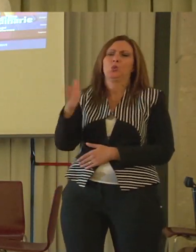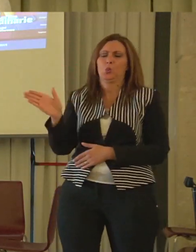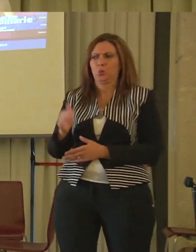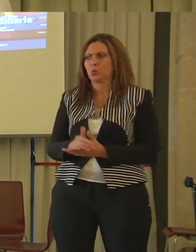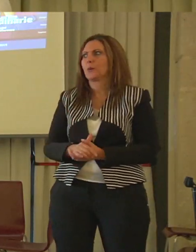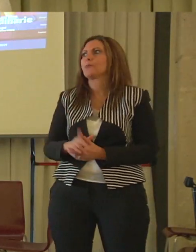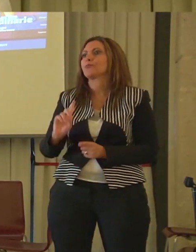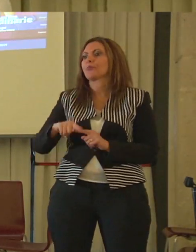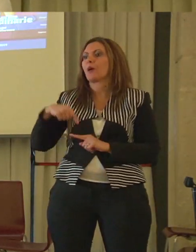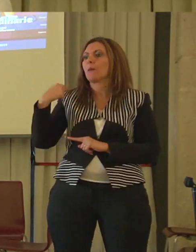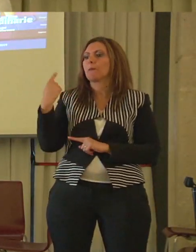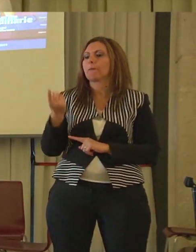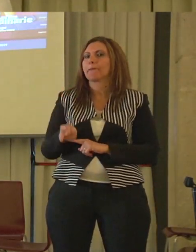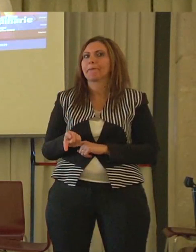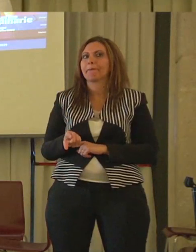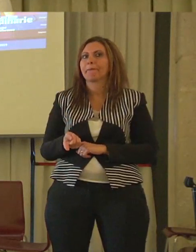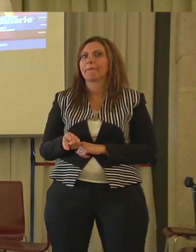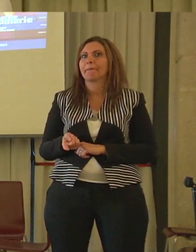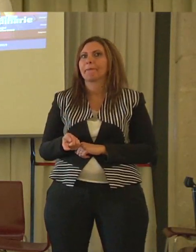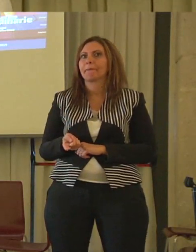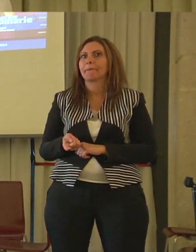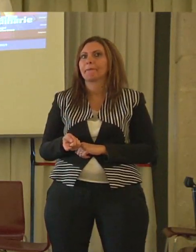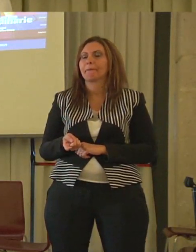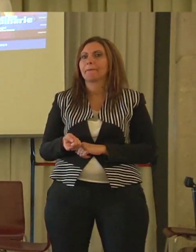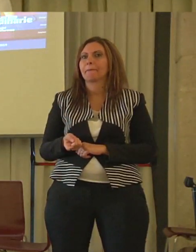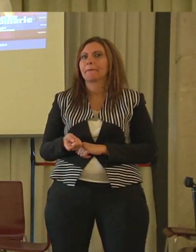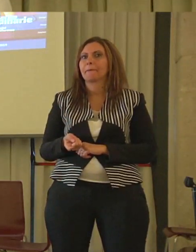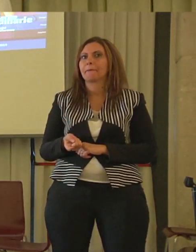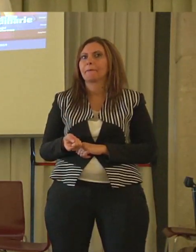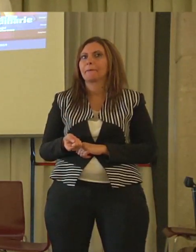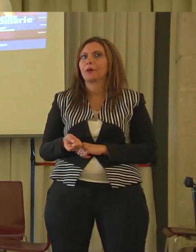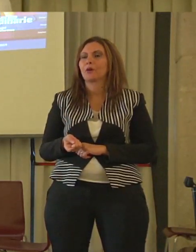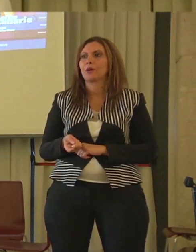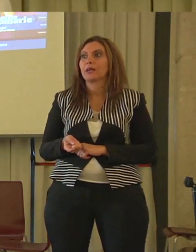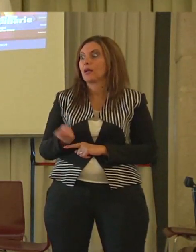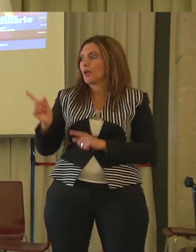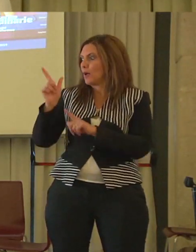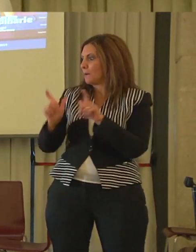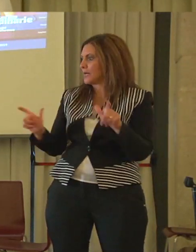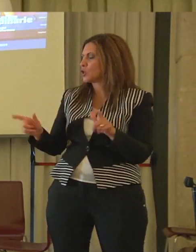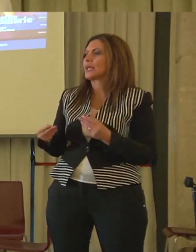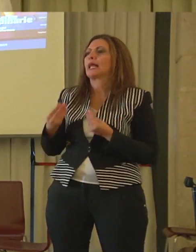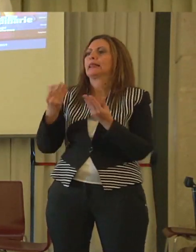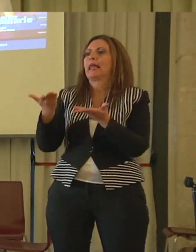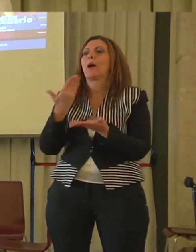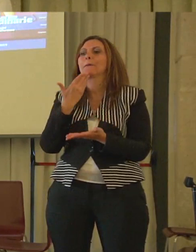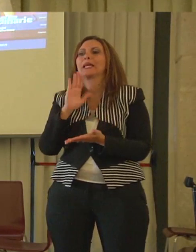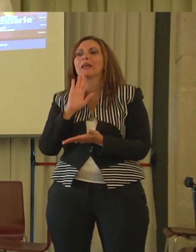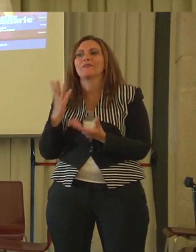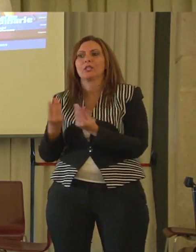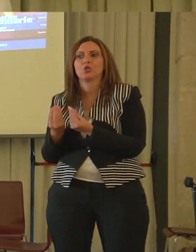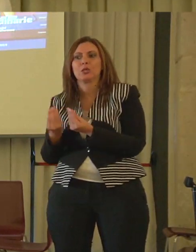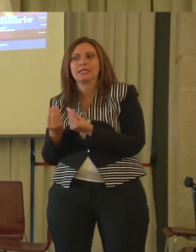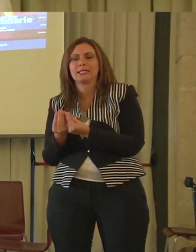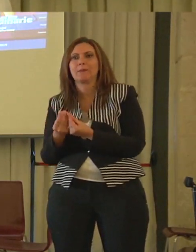Poi abbiamo, e qui siamo stati agevolati da loro stessi perché dicevo l'entusiasmo, il fatto che tra